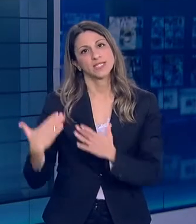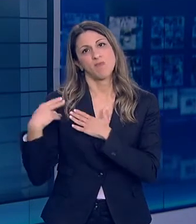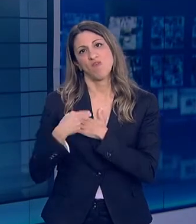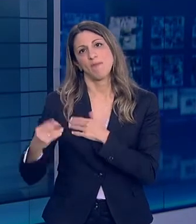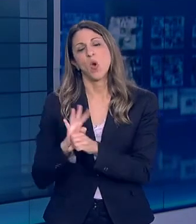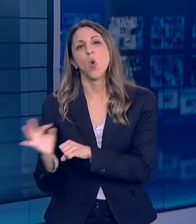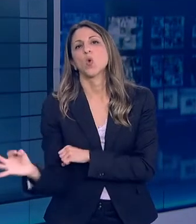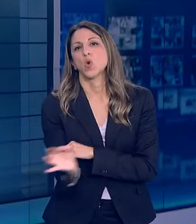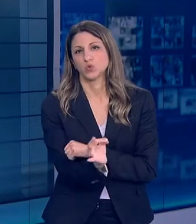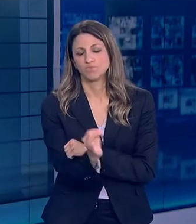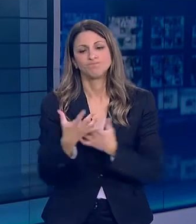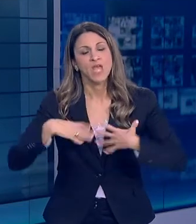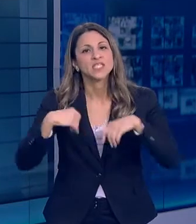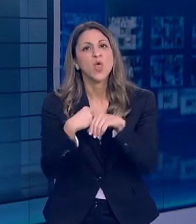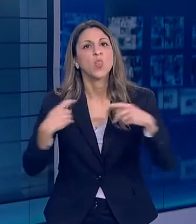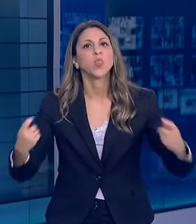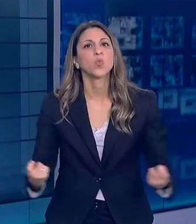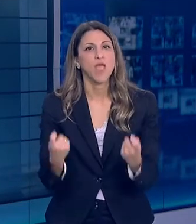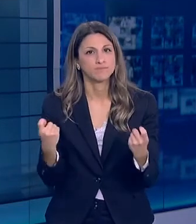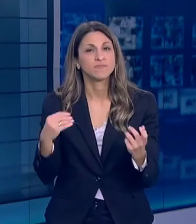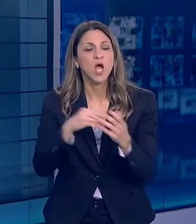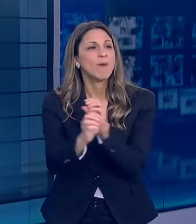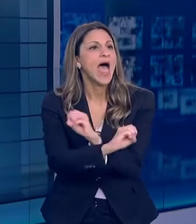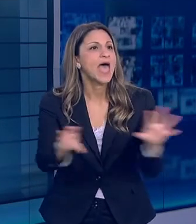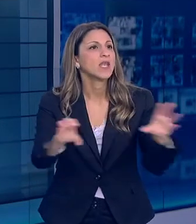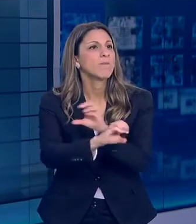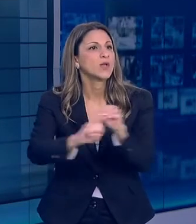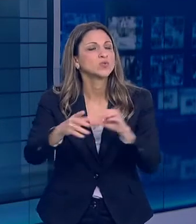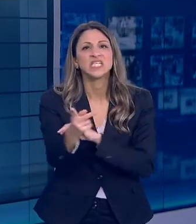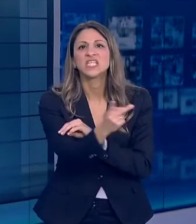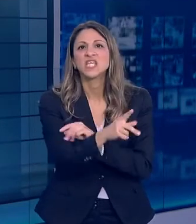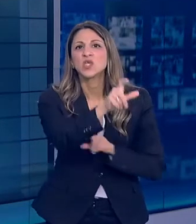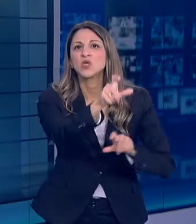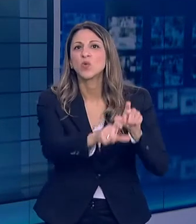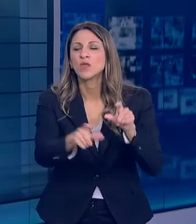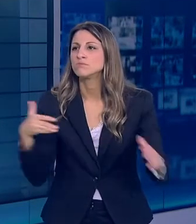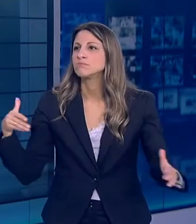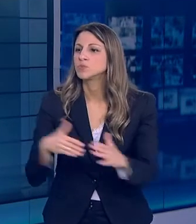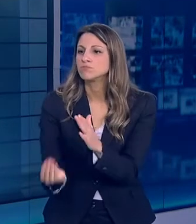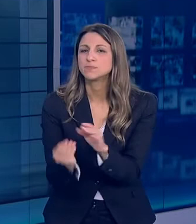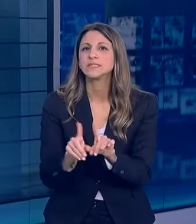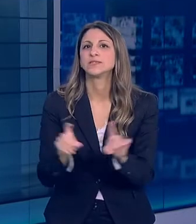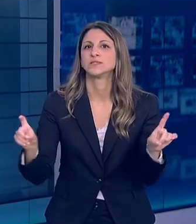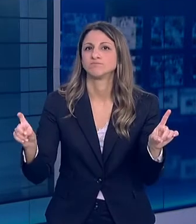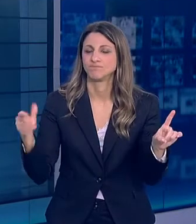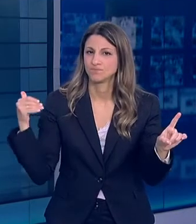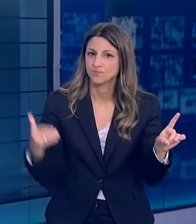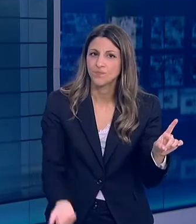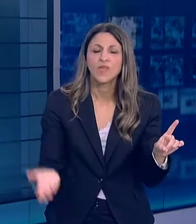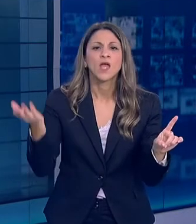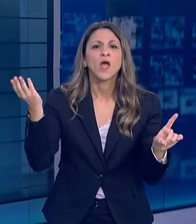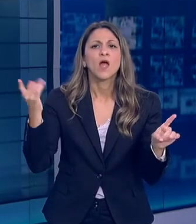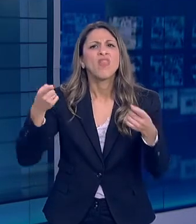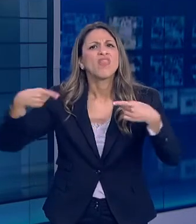ξεκίνησα μαζί με το επιστημονικό μου έργο και την ενημέρωση της ελληνικής κοινωνίας για τις εξελίξεις που αφορούν την πανδημία Όπως με έμαθαν οι